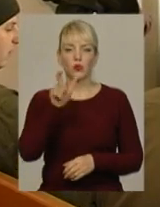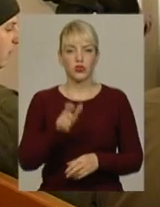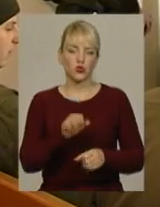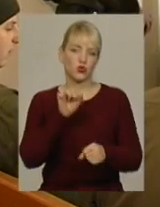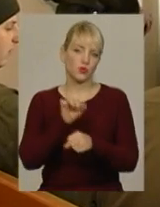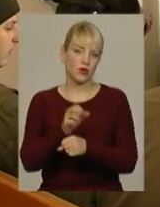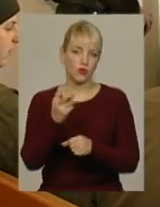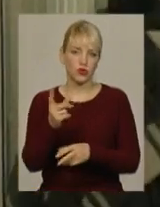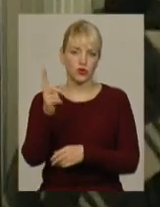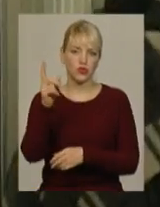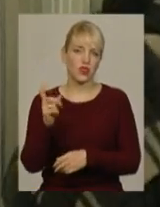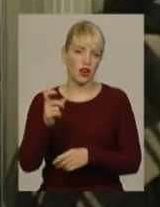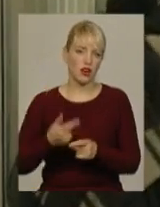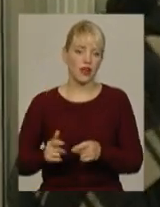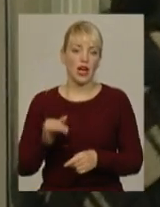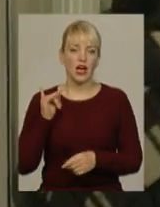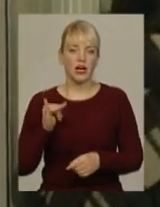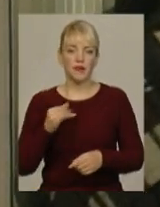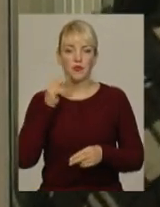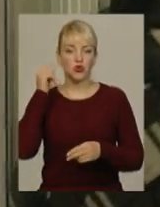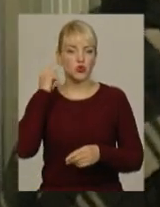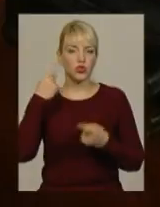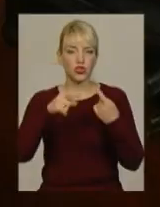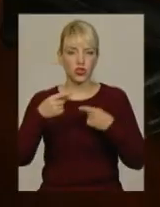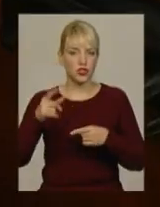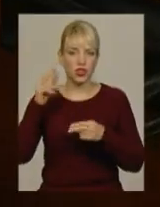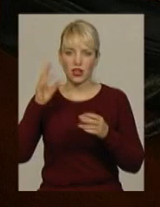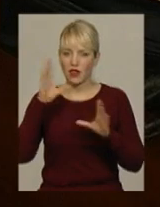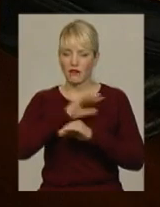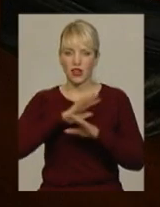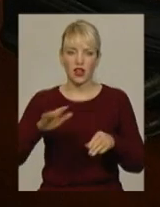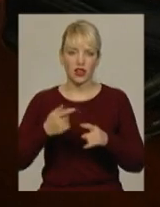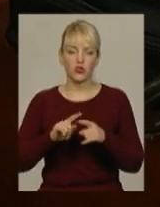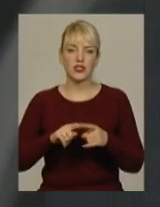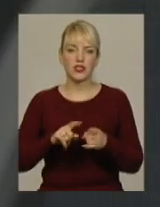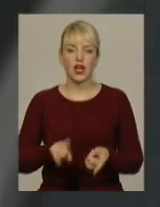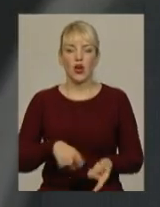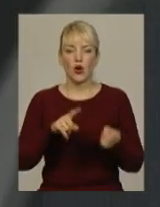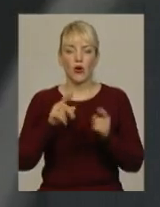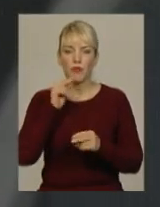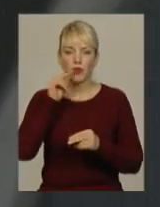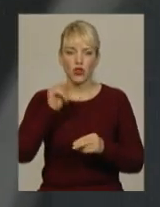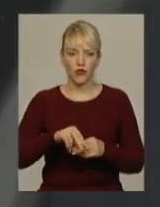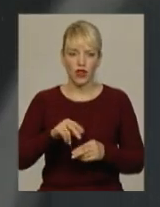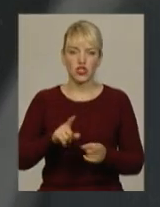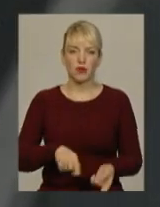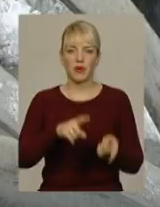свідчення інших обвинувачених не вдалося, розгляд справи перенесли через погане самопочуття одного з них. Надія Драганчук, Віктор Кривий,